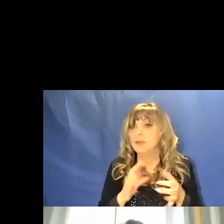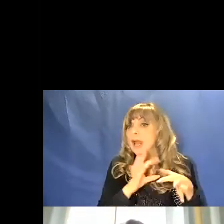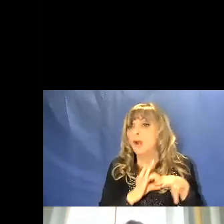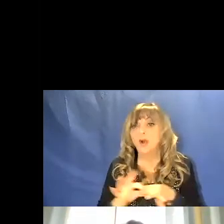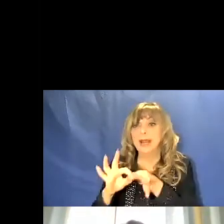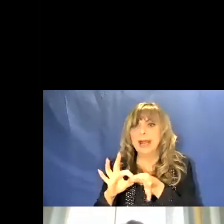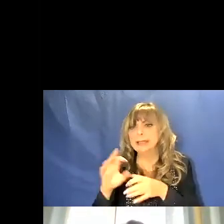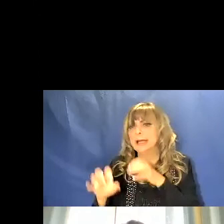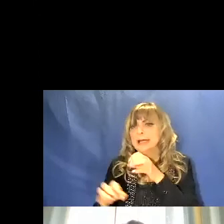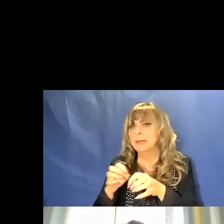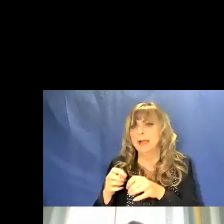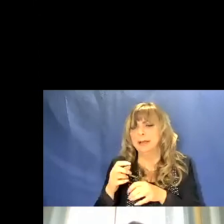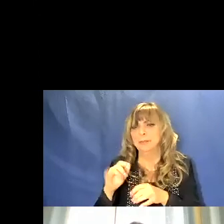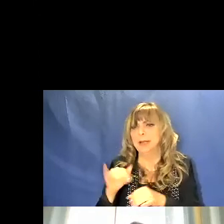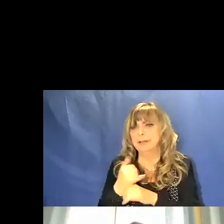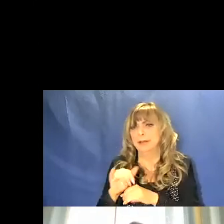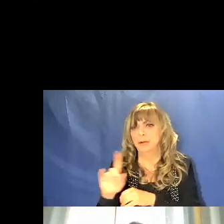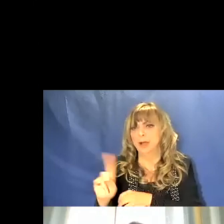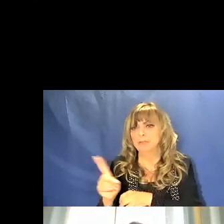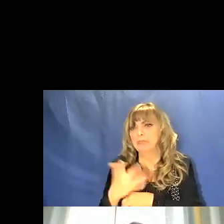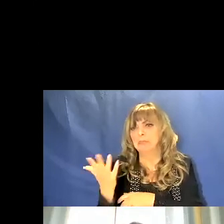particolari specie animali